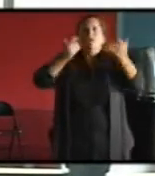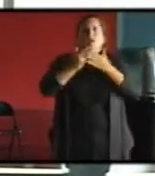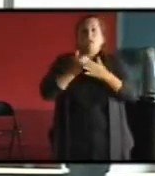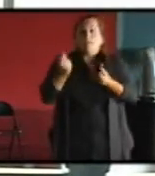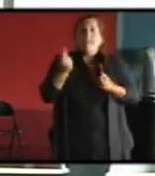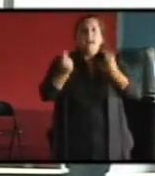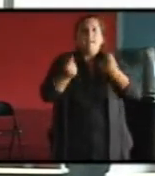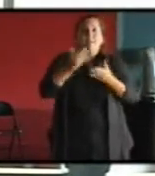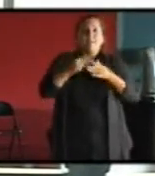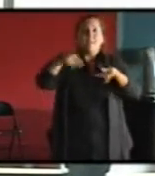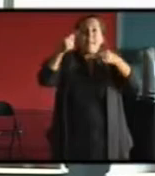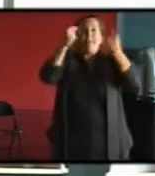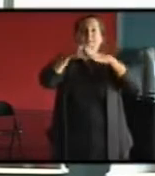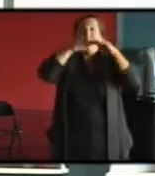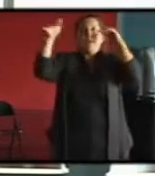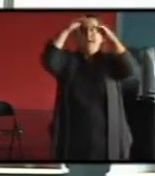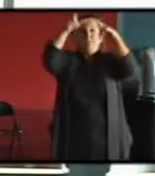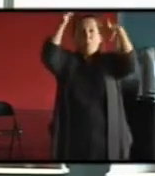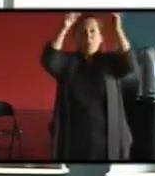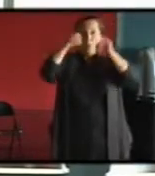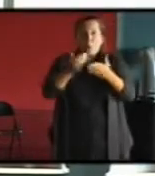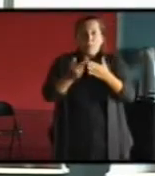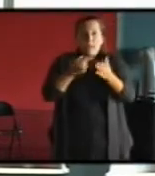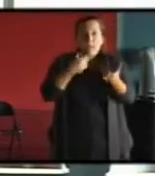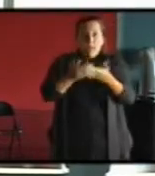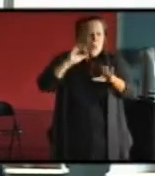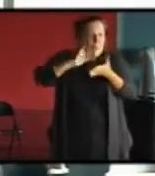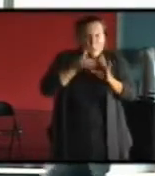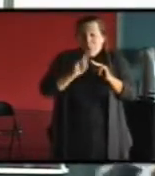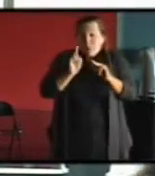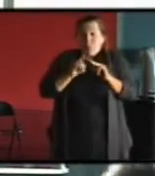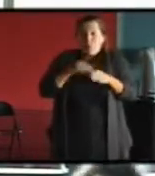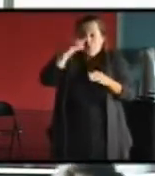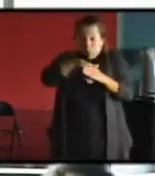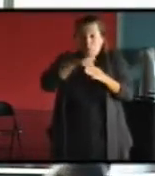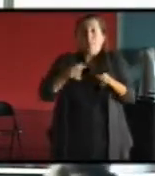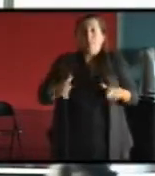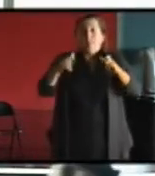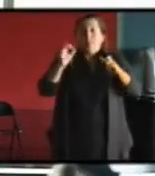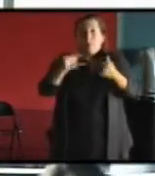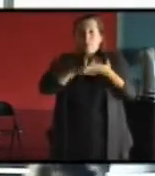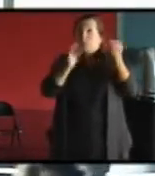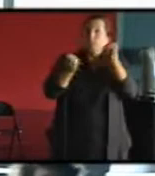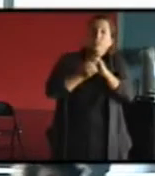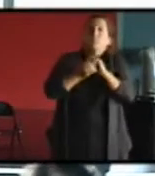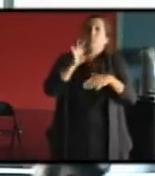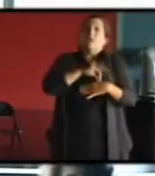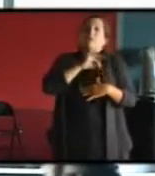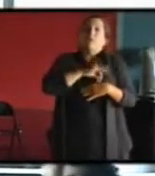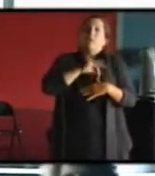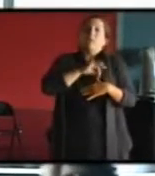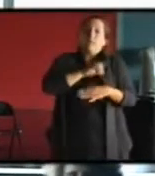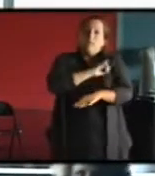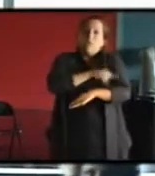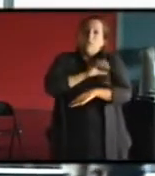la végétalisation, la récupération, enfin, tout ce qui peut à l'intérieur du bâtiment faire qu'on